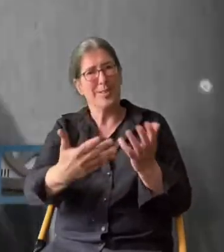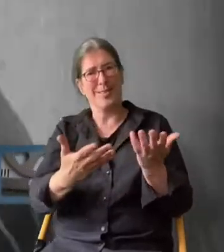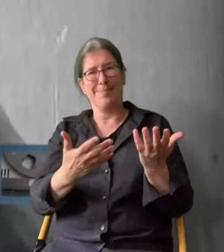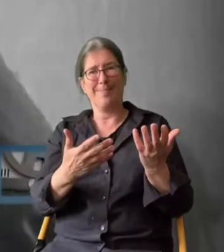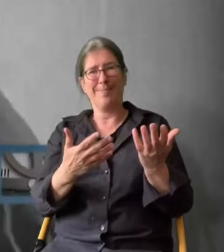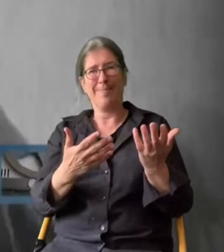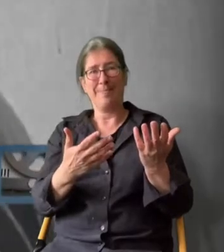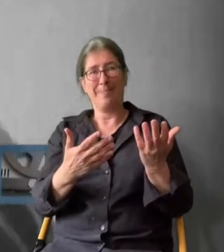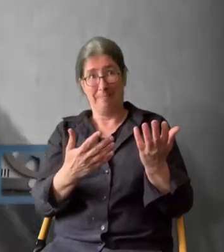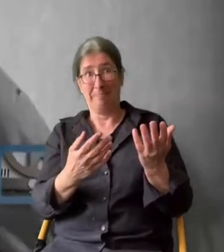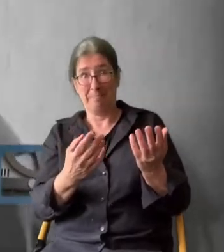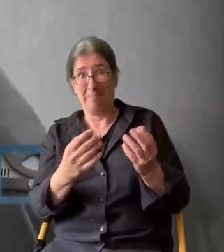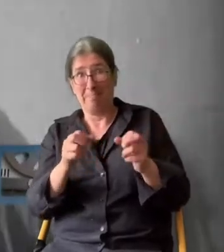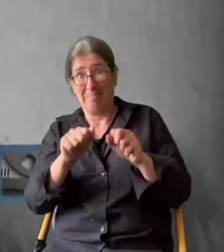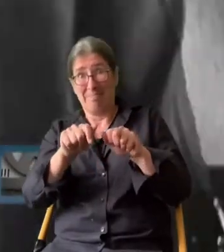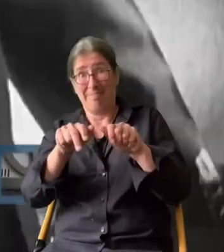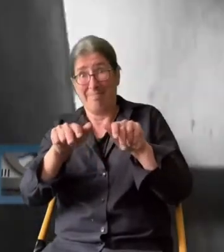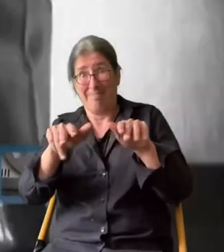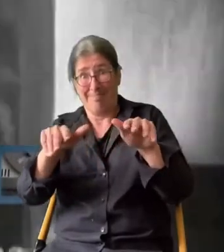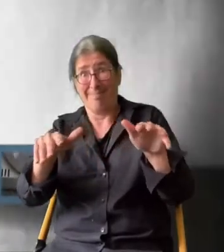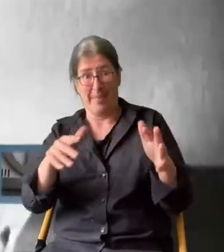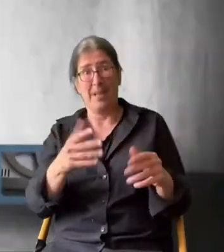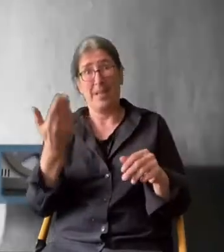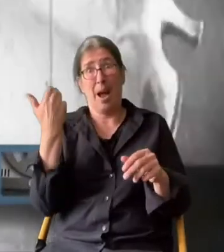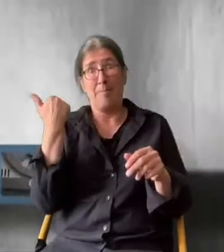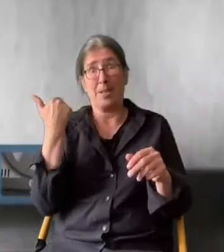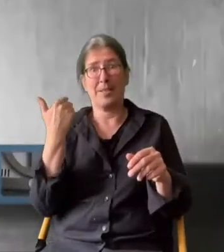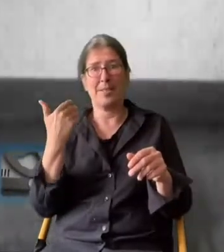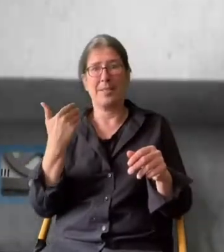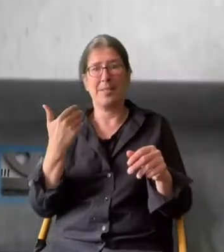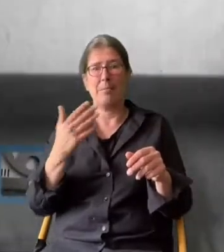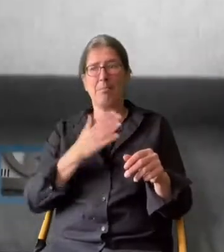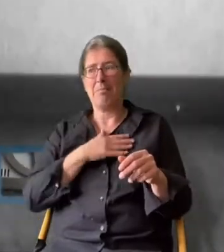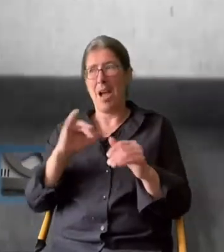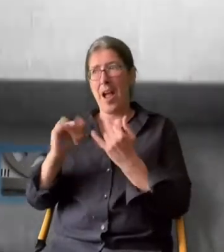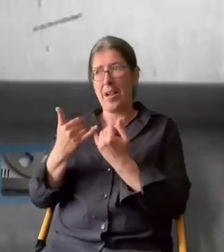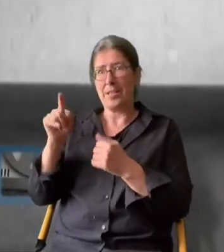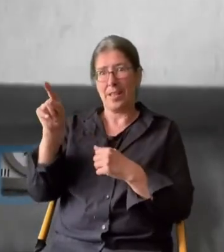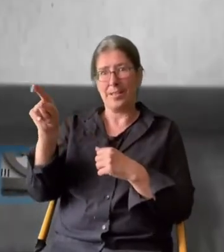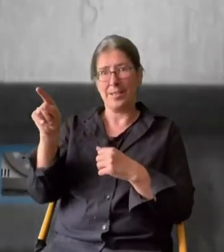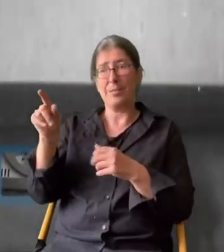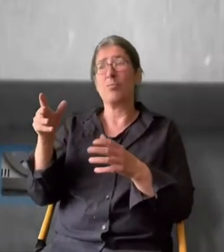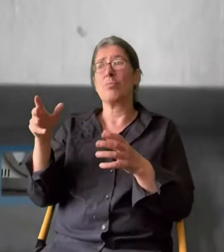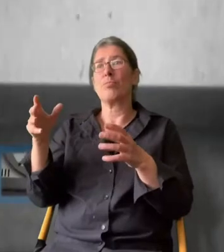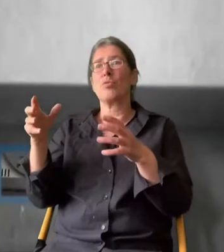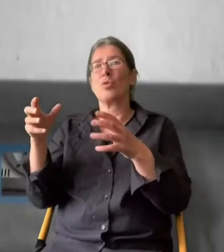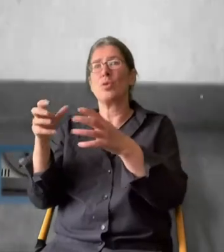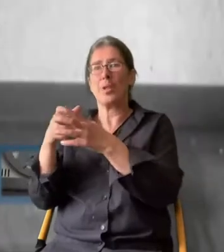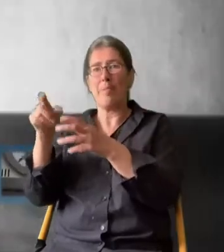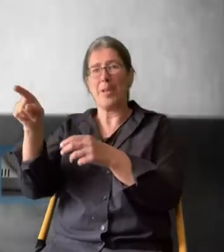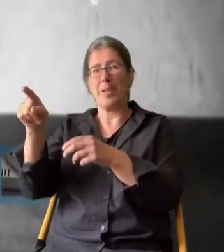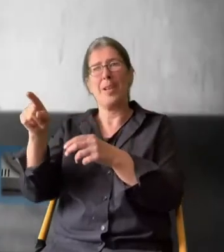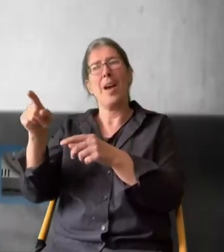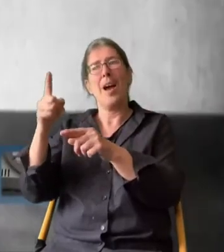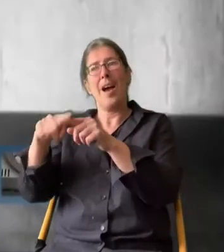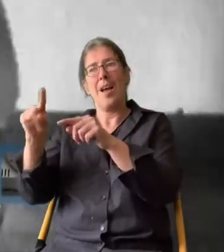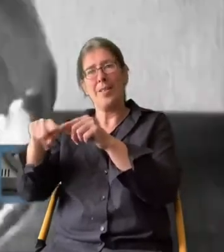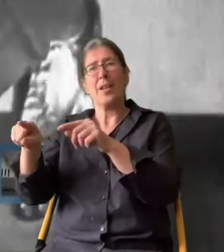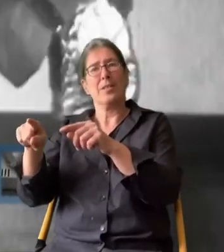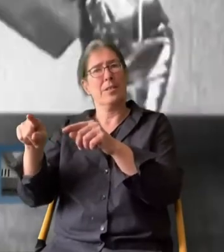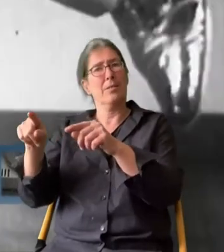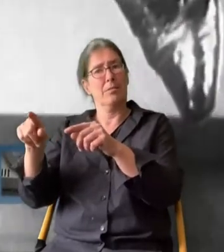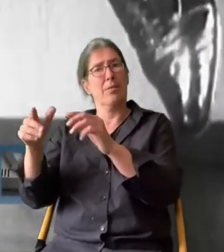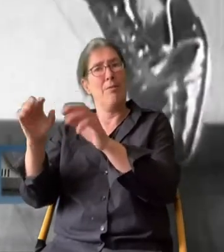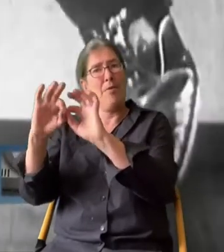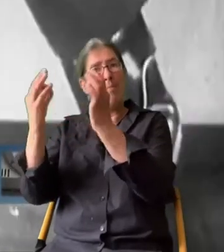Rhythmus, auf. Damals haben meine Eltern zusammen mit